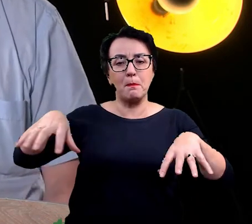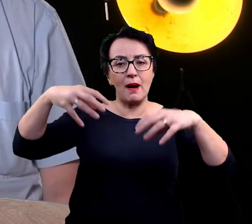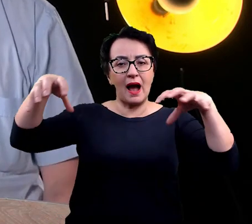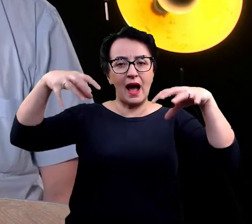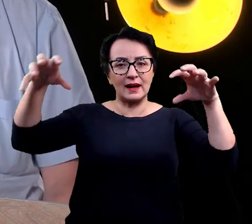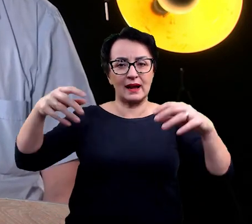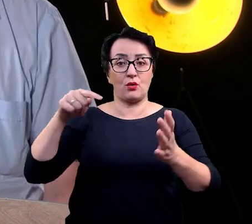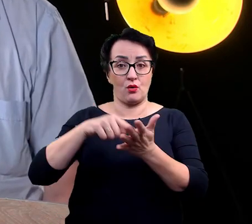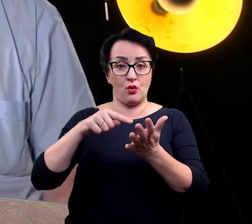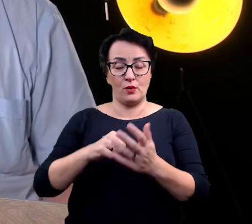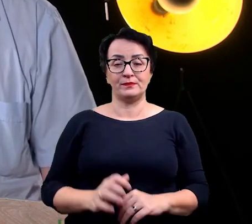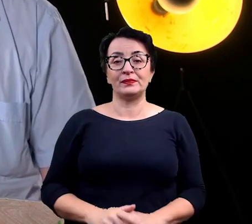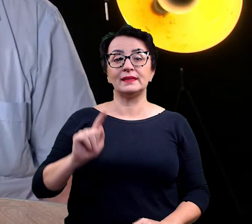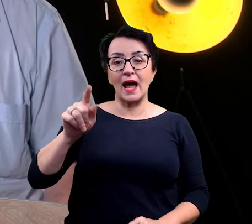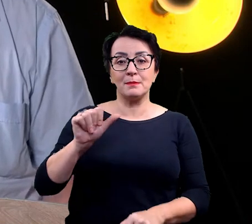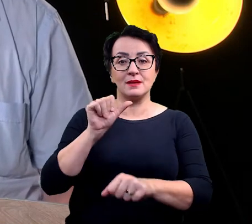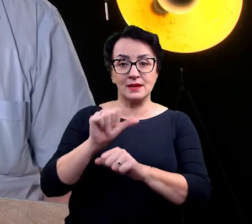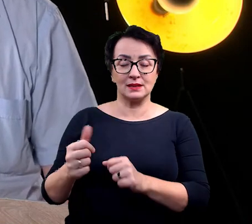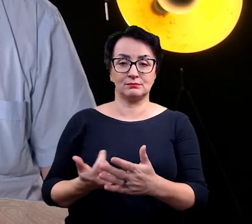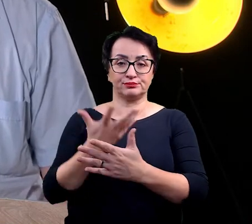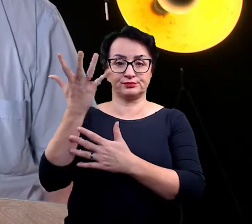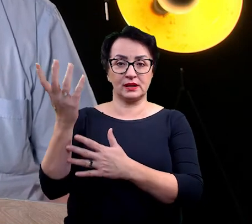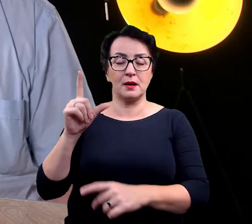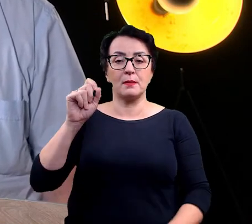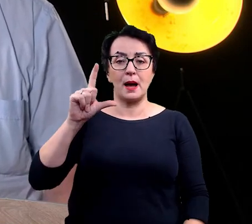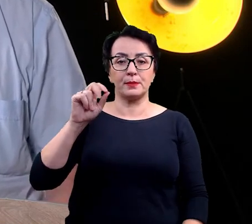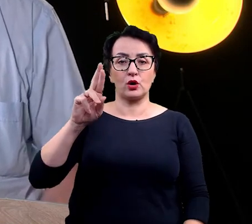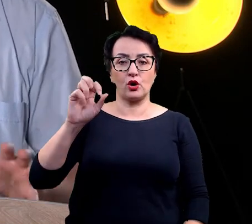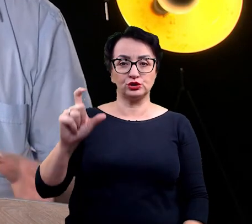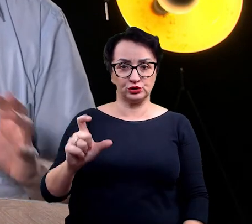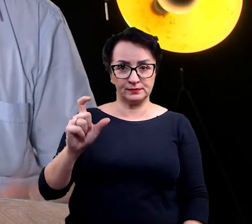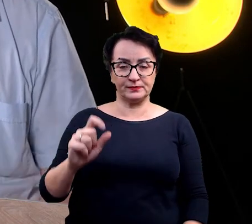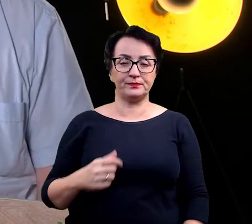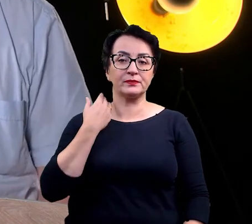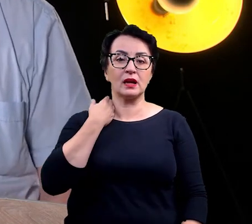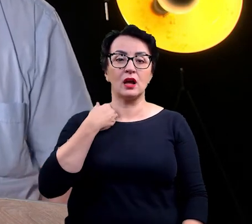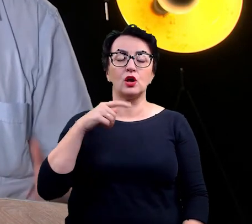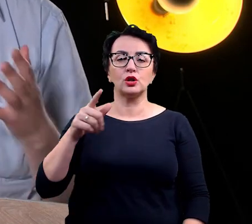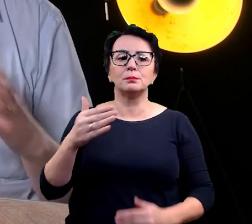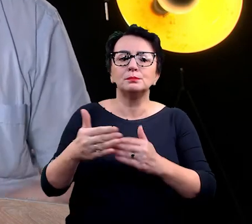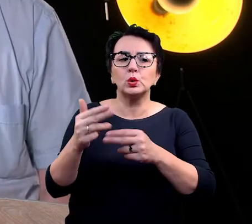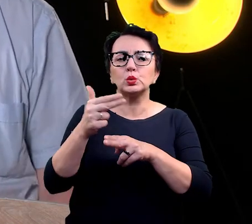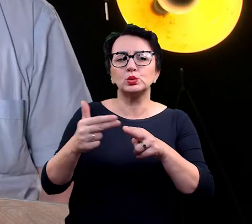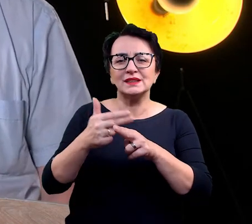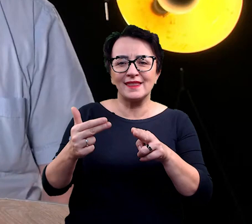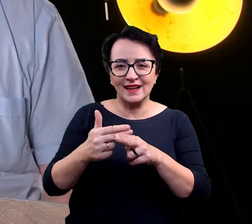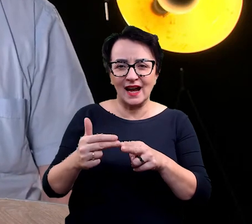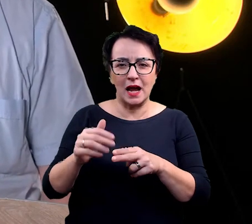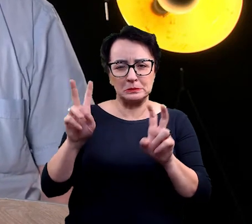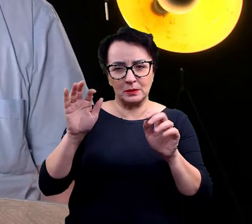fumarol. I tam właśnie występuje paproć, która jest bliską kuzynką, nazwijmy to,